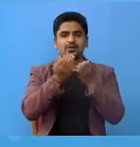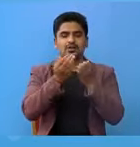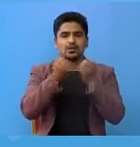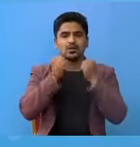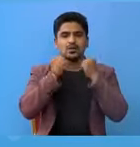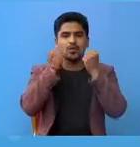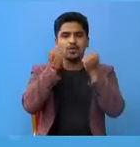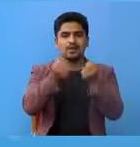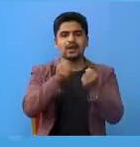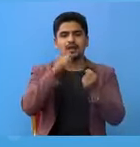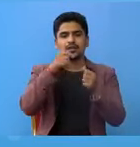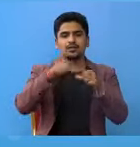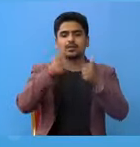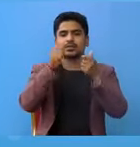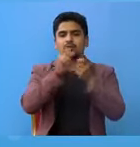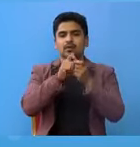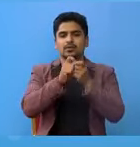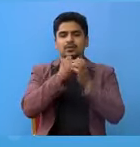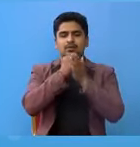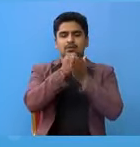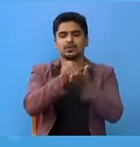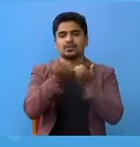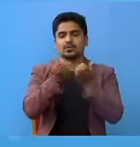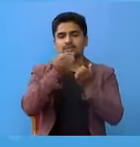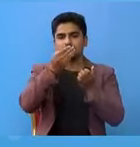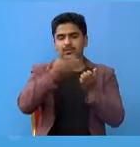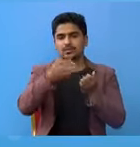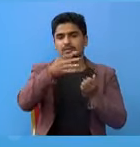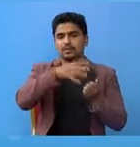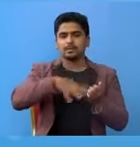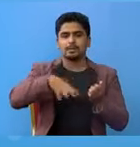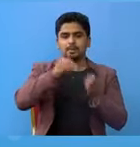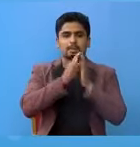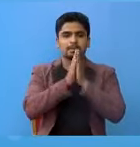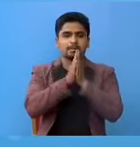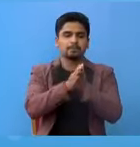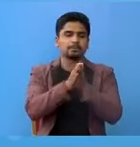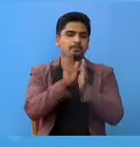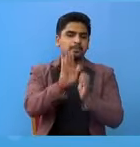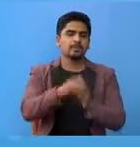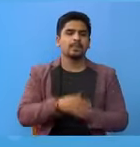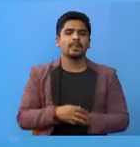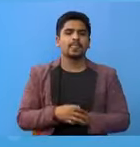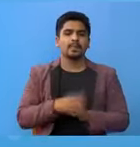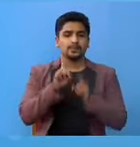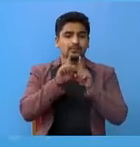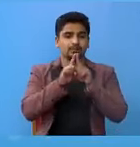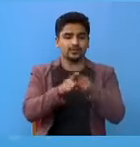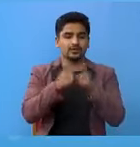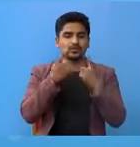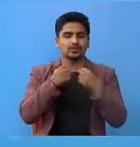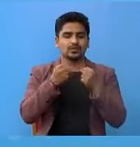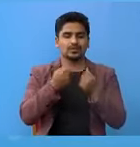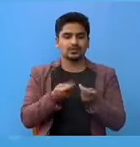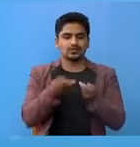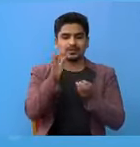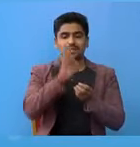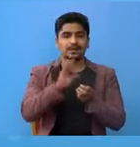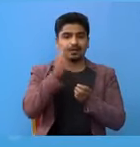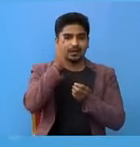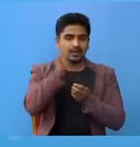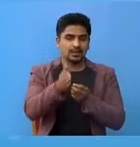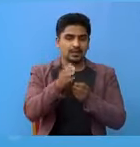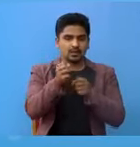को अभियान लाई सफल पार्ण मद्दद गर्णु हुन अनुरोद गर्द चू, साथे स्वास्ते तथा जनसंक्या मत्रा